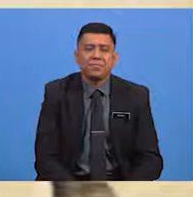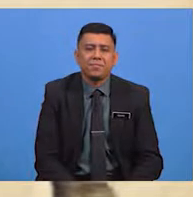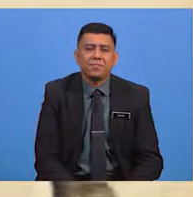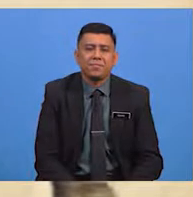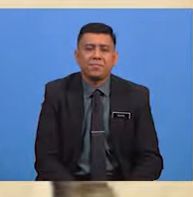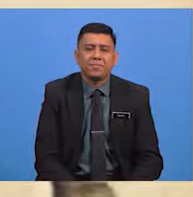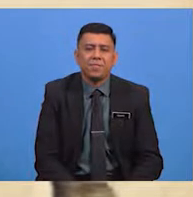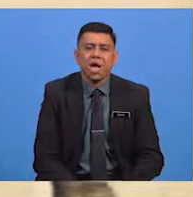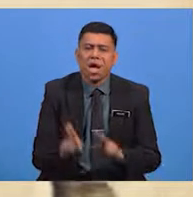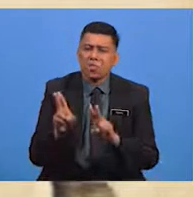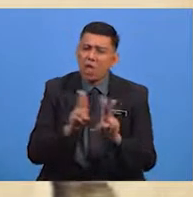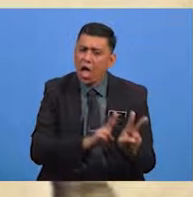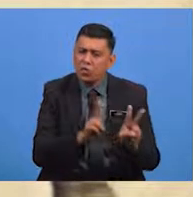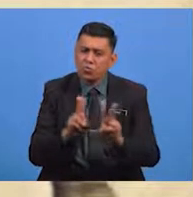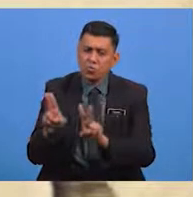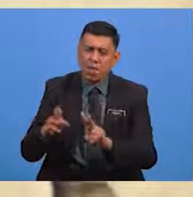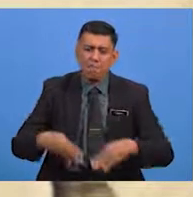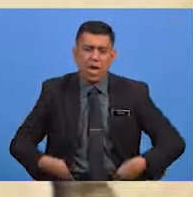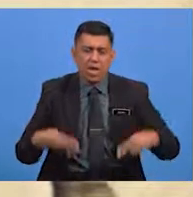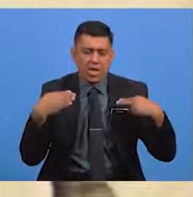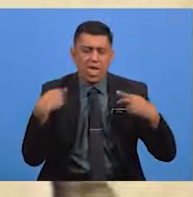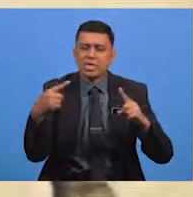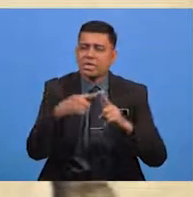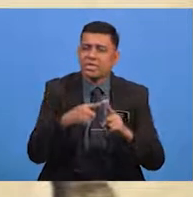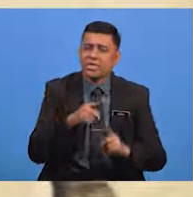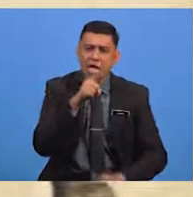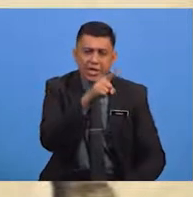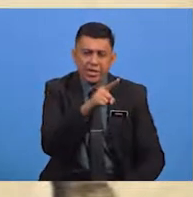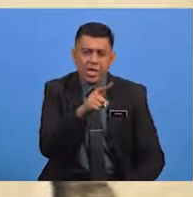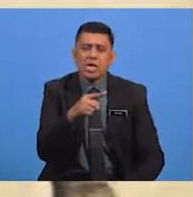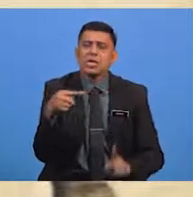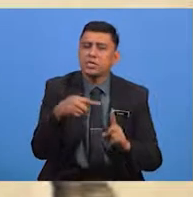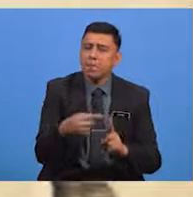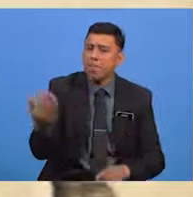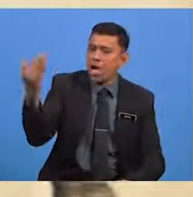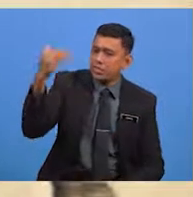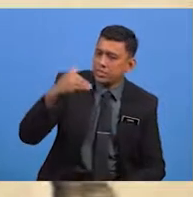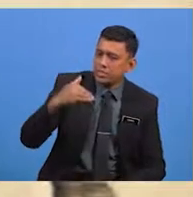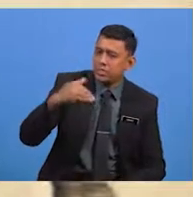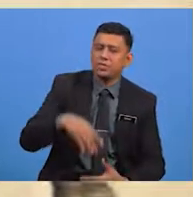Hanyutlah badan kesana kemari